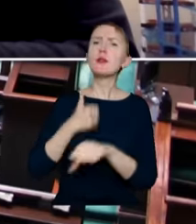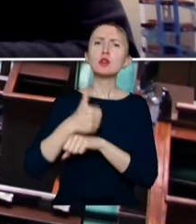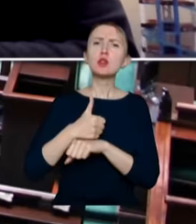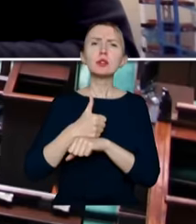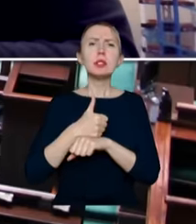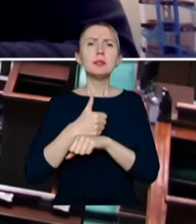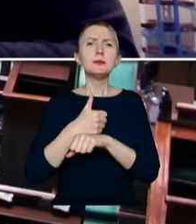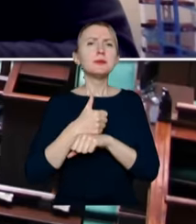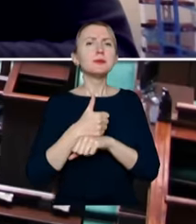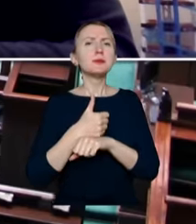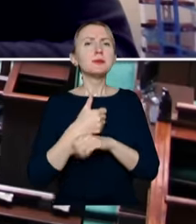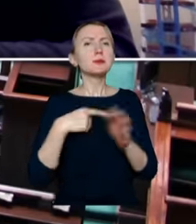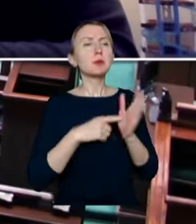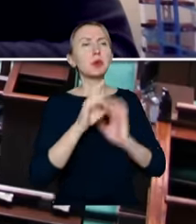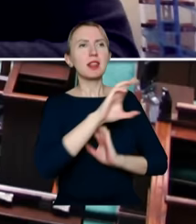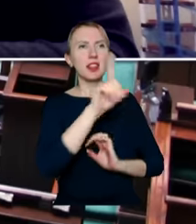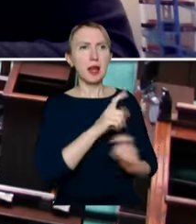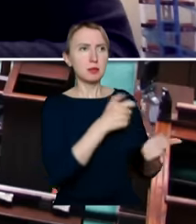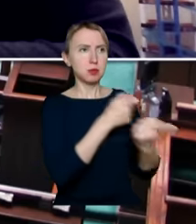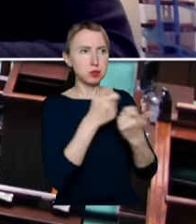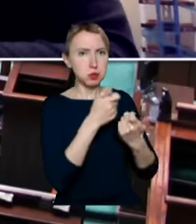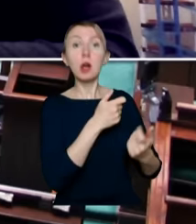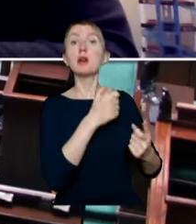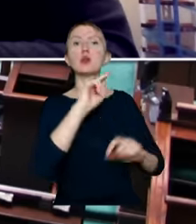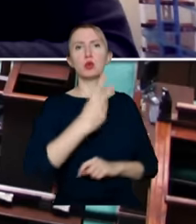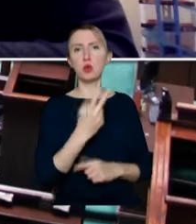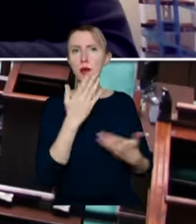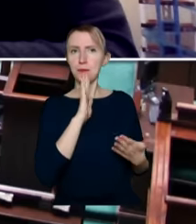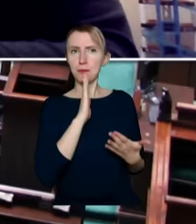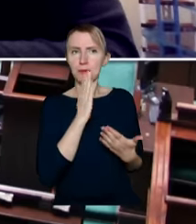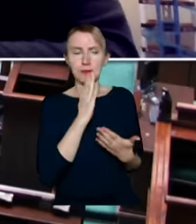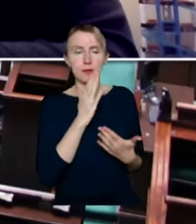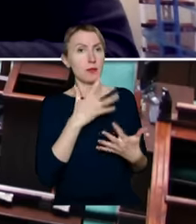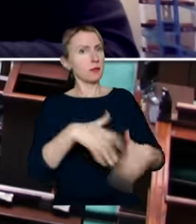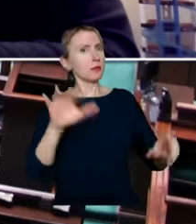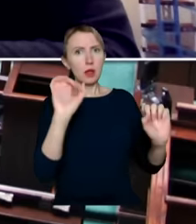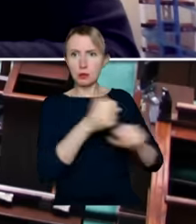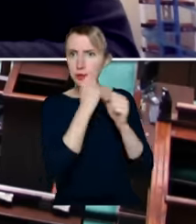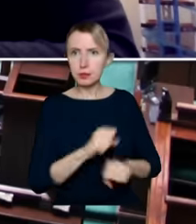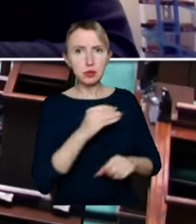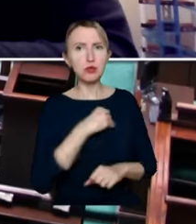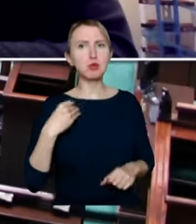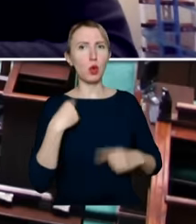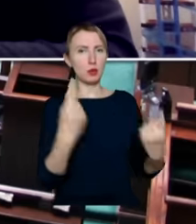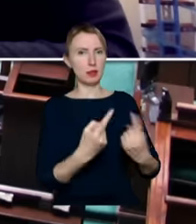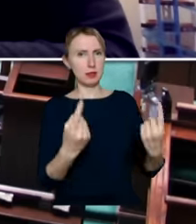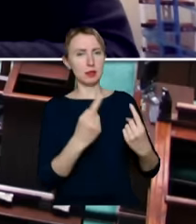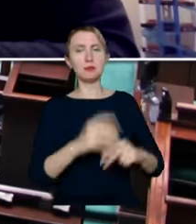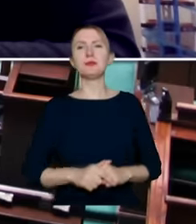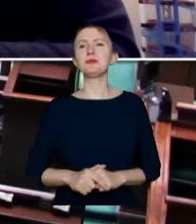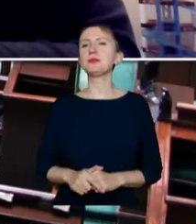obok tego gazowania drugi zupełnie nieprawdopodobny, żeby w Polsce takie rzeczy się działy.